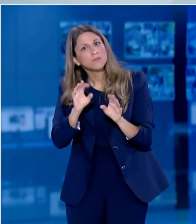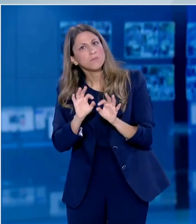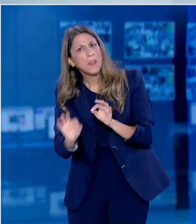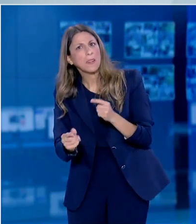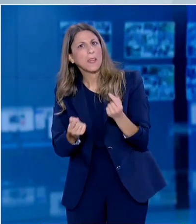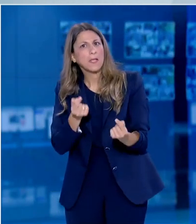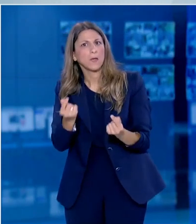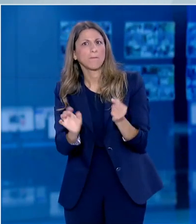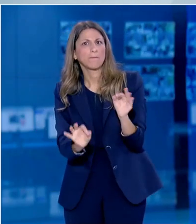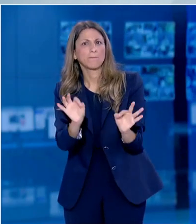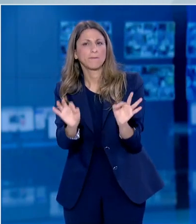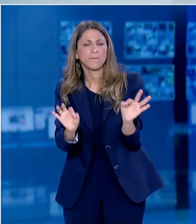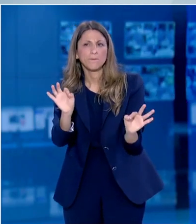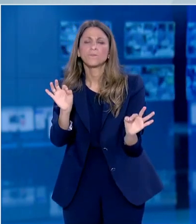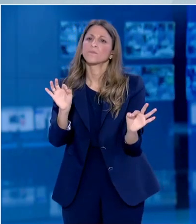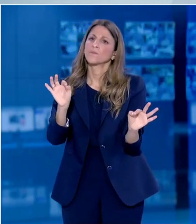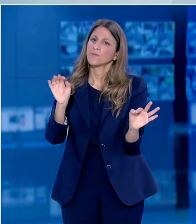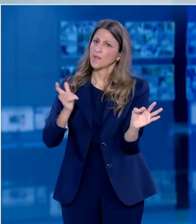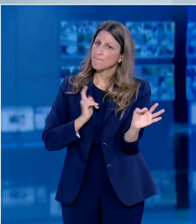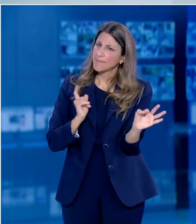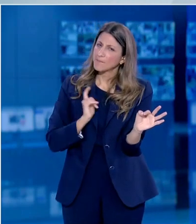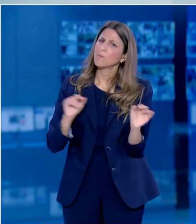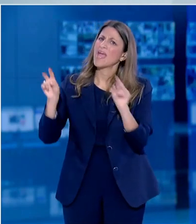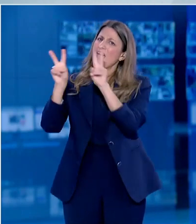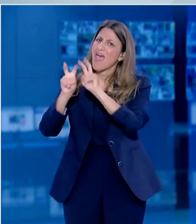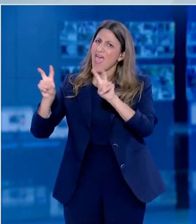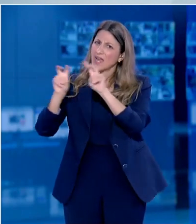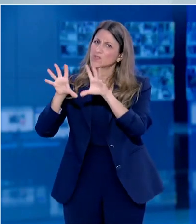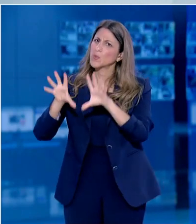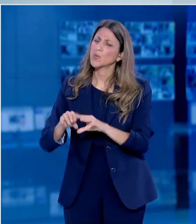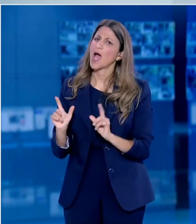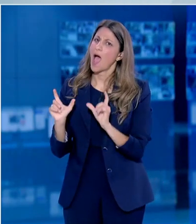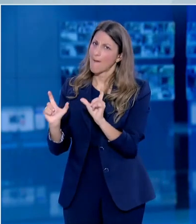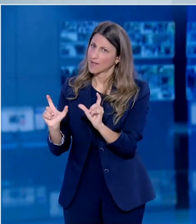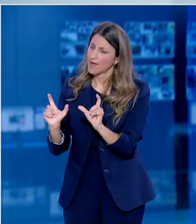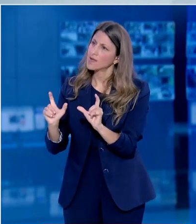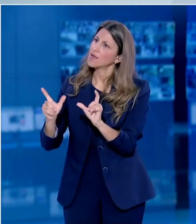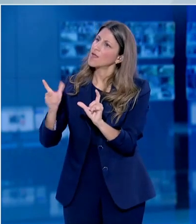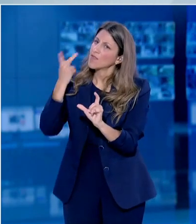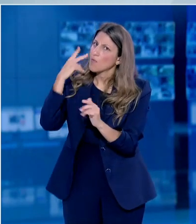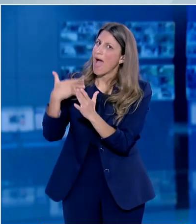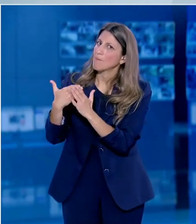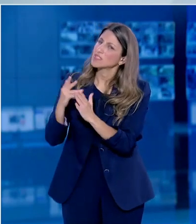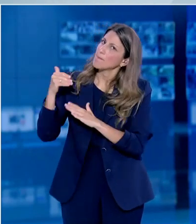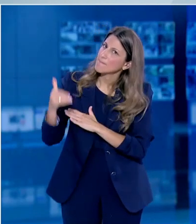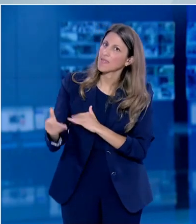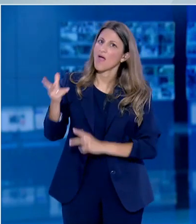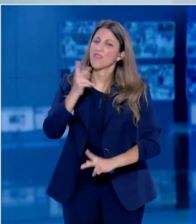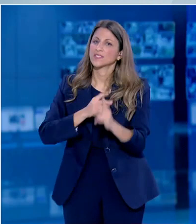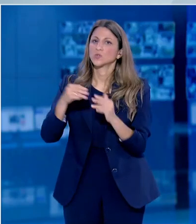πιστεύω θα τεκμηριωθεί και με τις μελέτες αντισωμάτων οι οποίες τρέχουν. Για αυτές πιστεύω να έχουμε γρήγορα αποτελέσματα